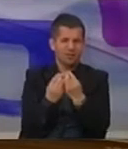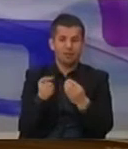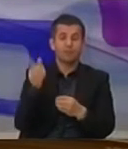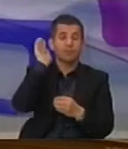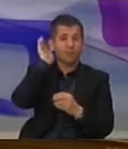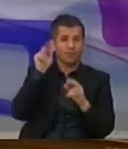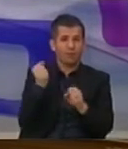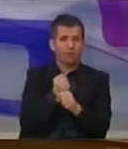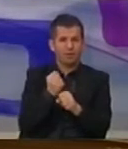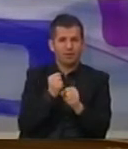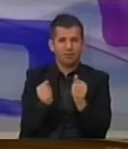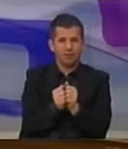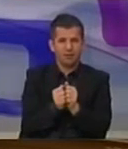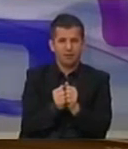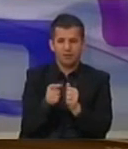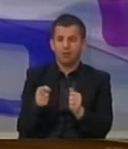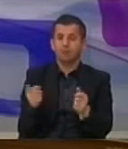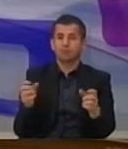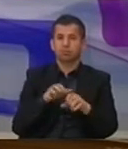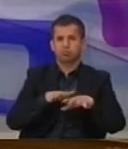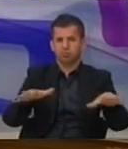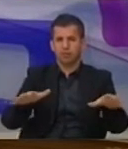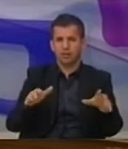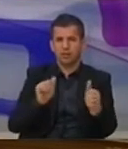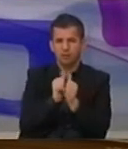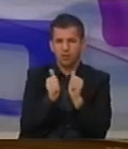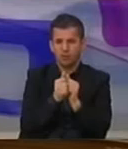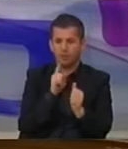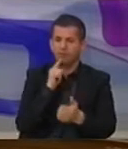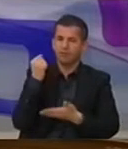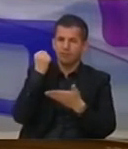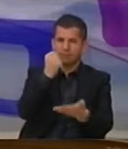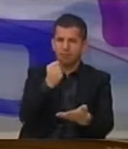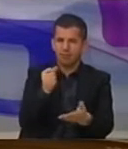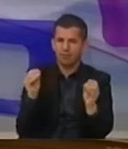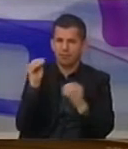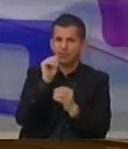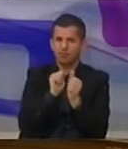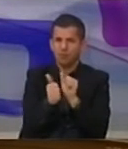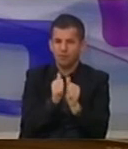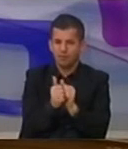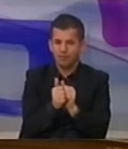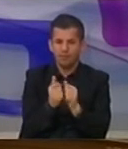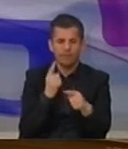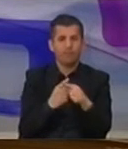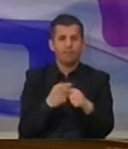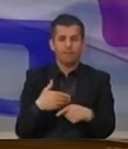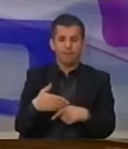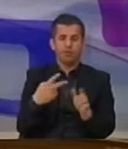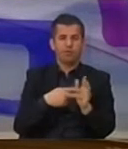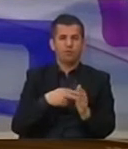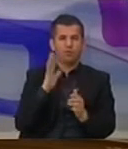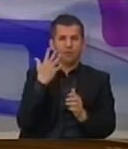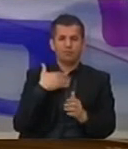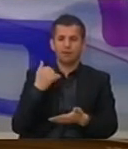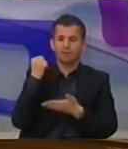vazhdojt përnoj shumë për masivizimin e sportit, në përmjet investimeve në infrastrukturen sportive, dhe ne vetëm brend aktivitit do